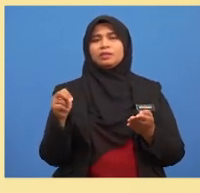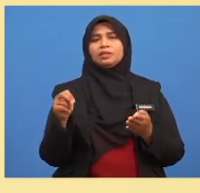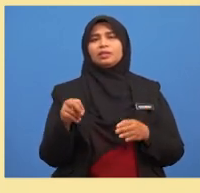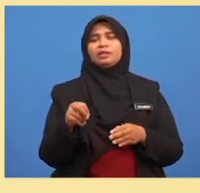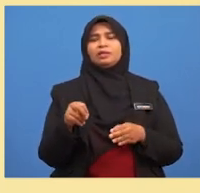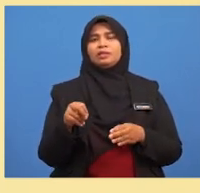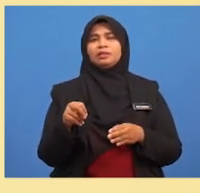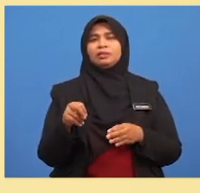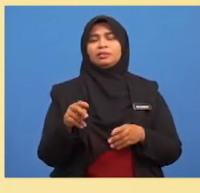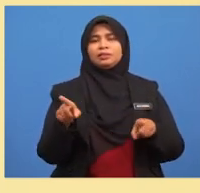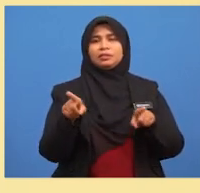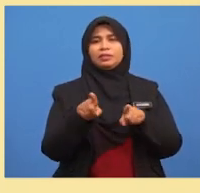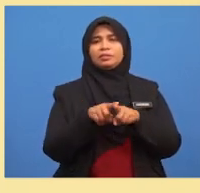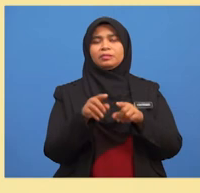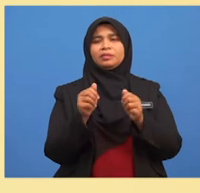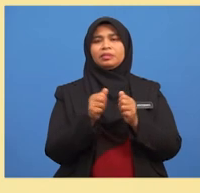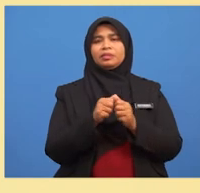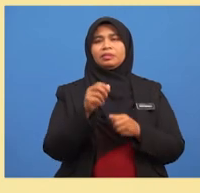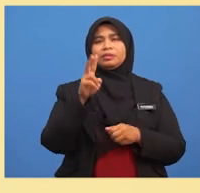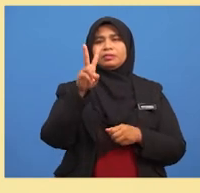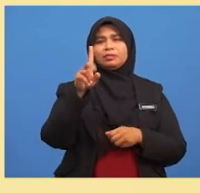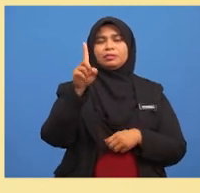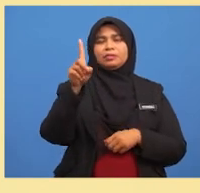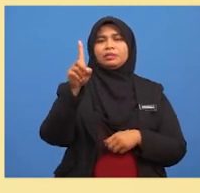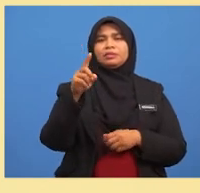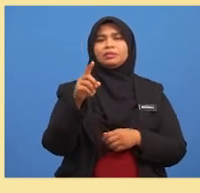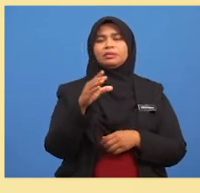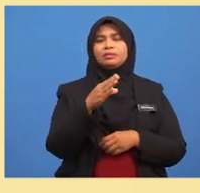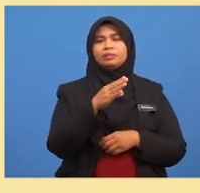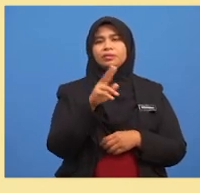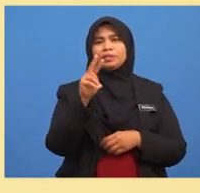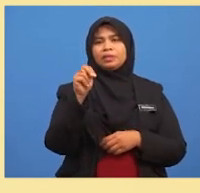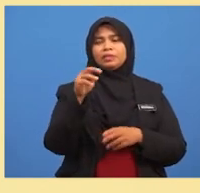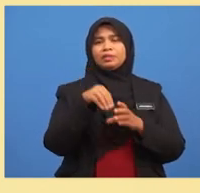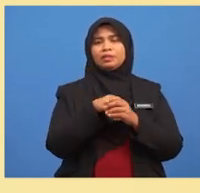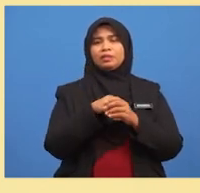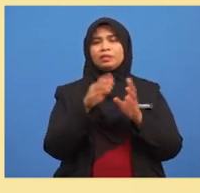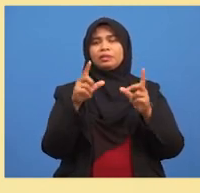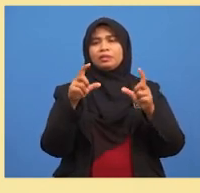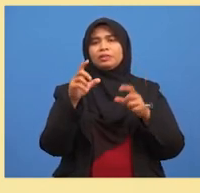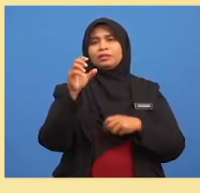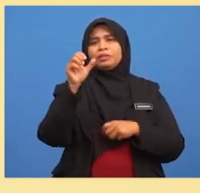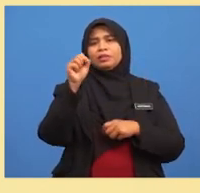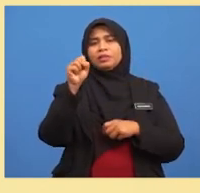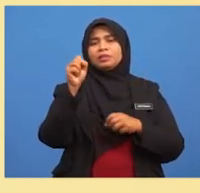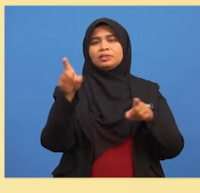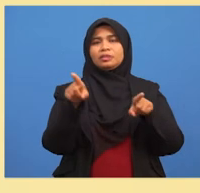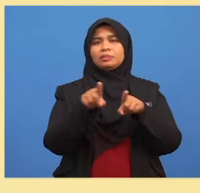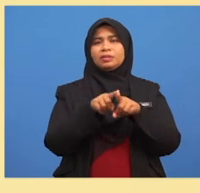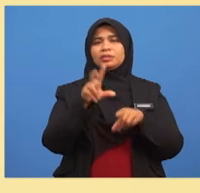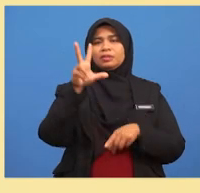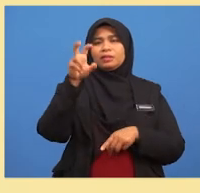N dalam kurungan A sama dengan 21 N dalam kurungan S sama dengan 30